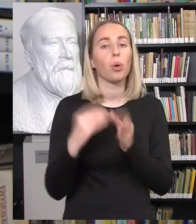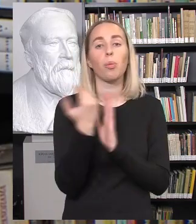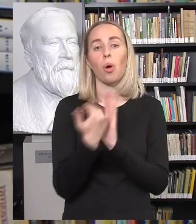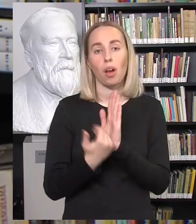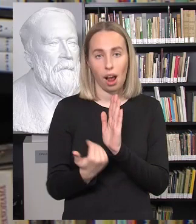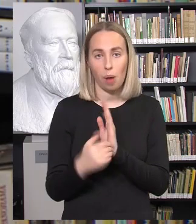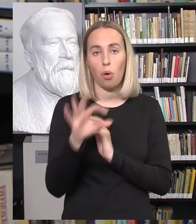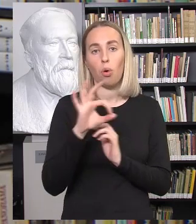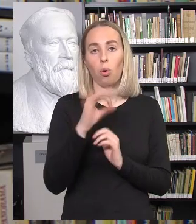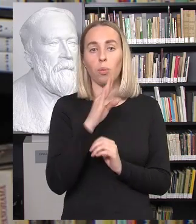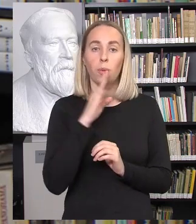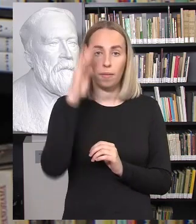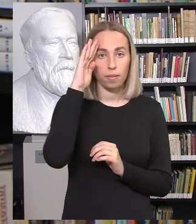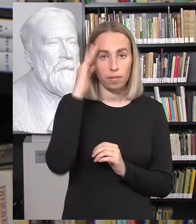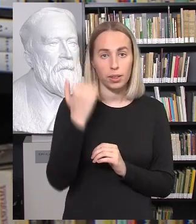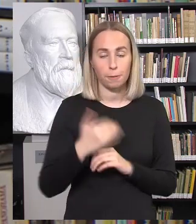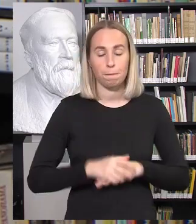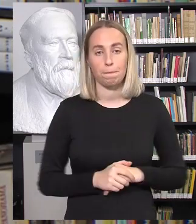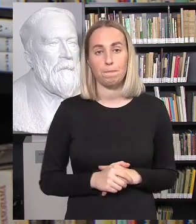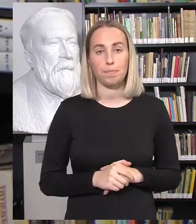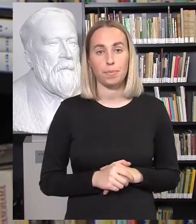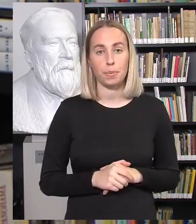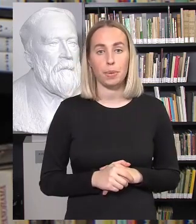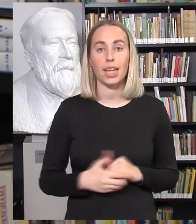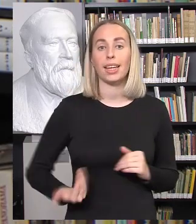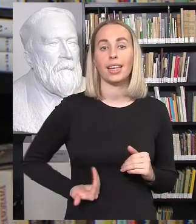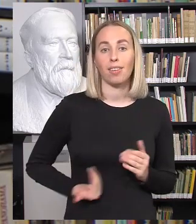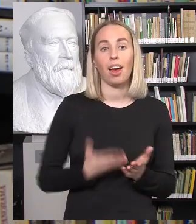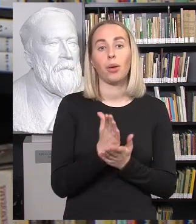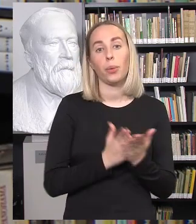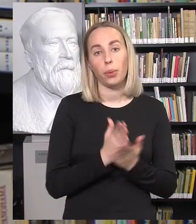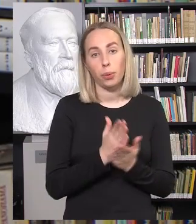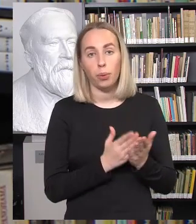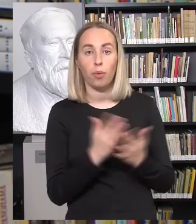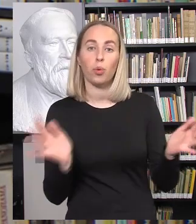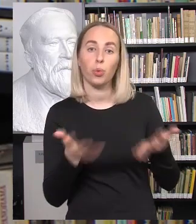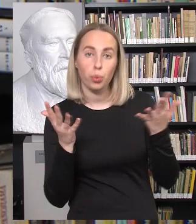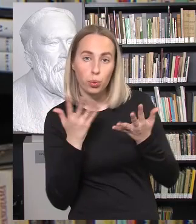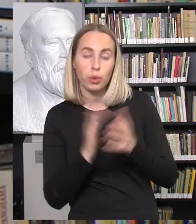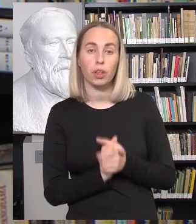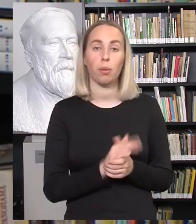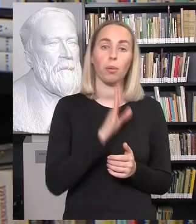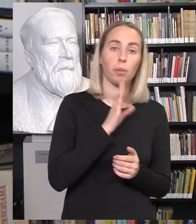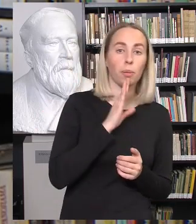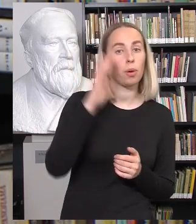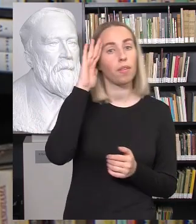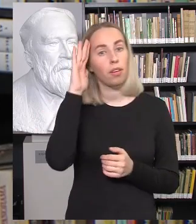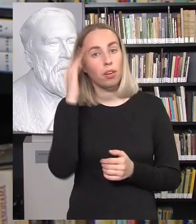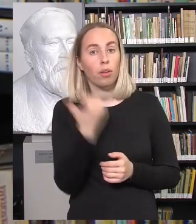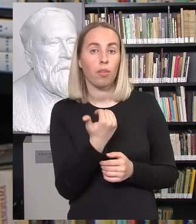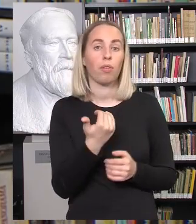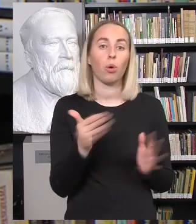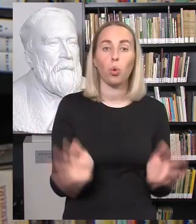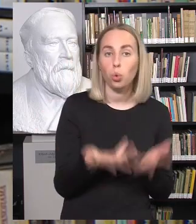egzistuoja tokios gyvenimo įgūdžių ugdymo, litinio ugdymo programos ir